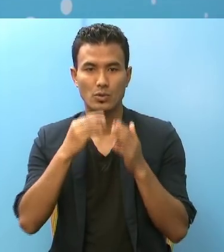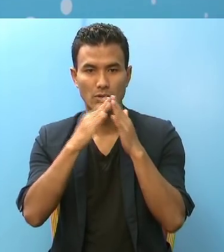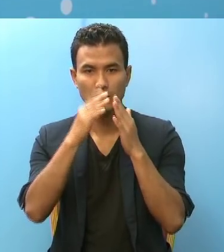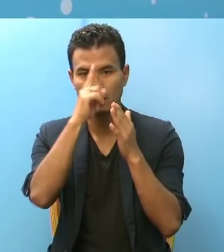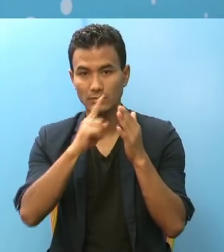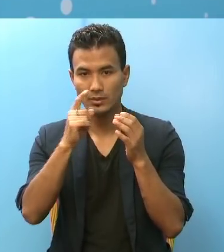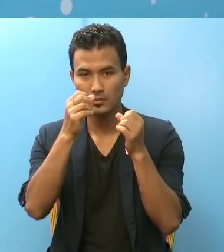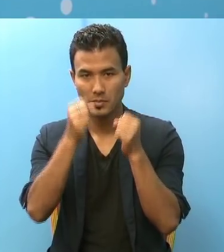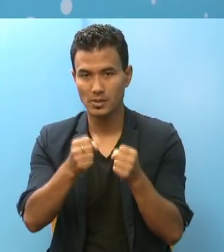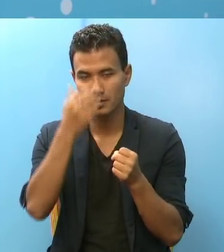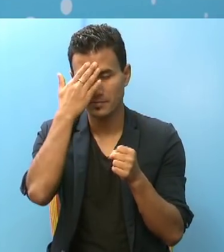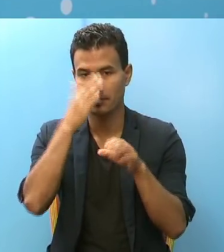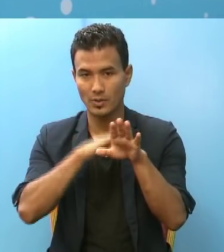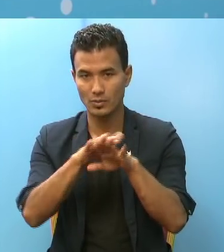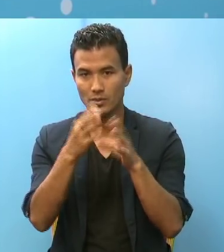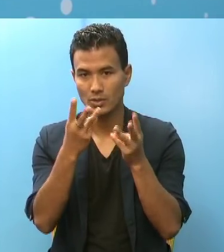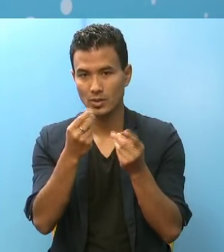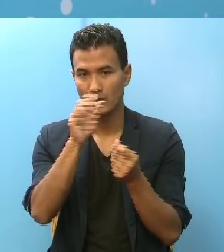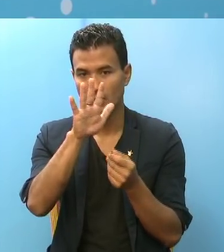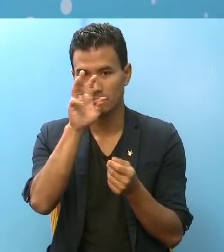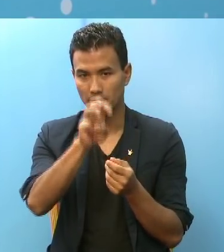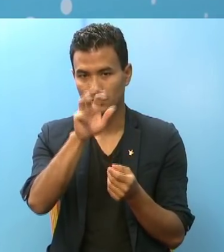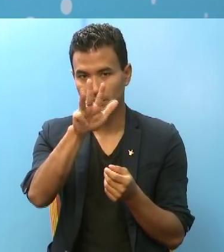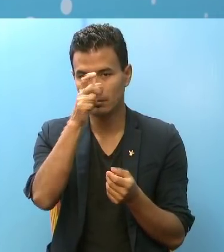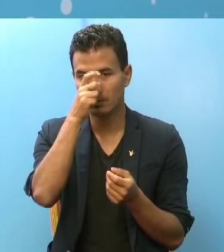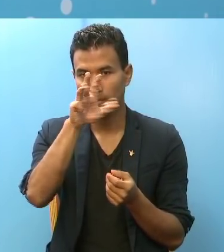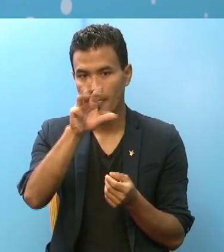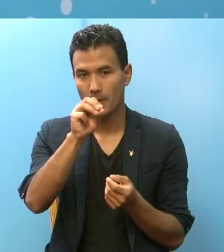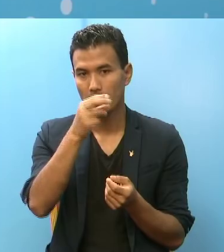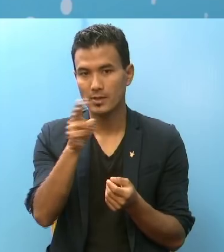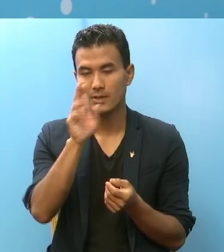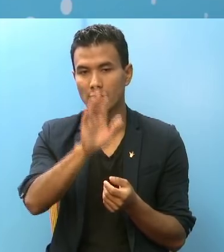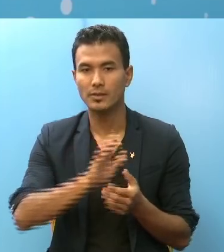संक्रमी तरू को संख्या 5,990 छा